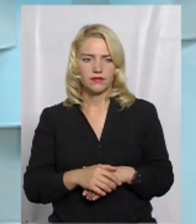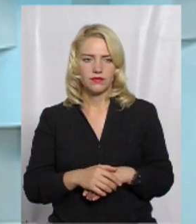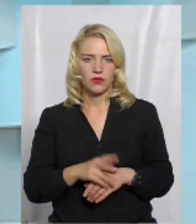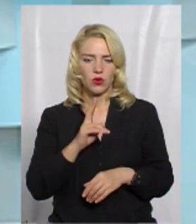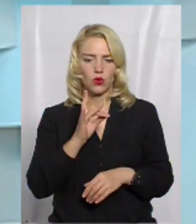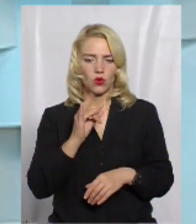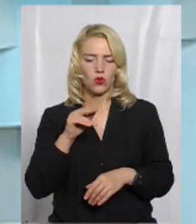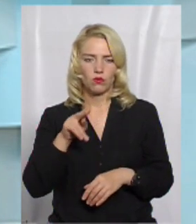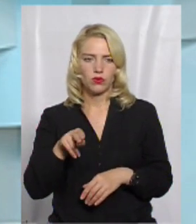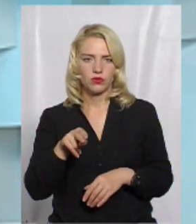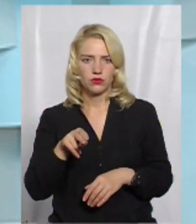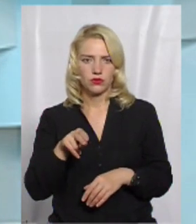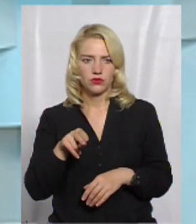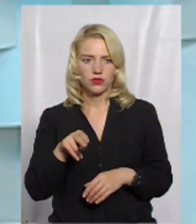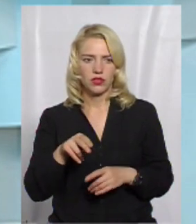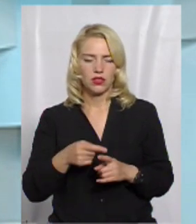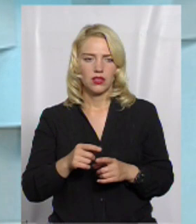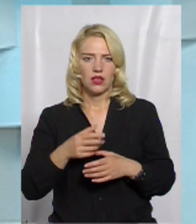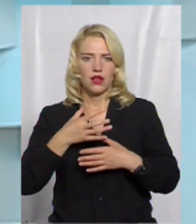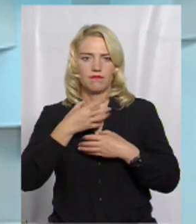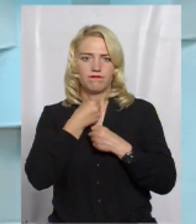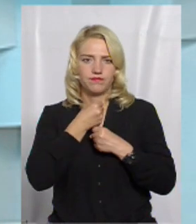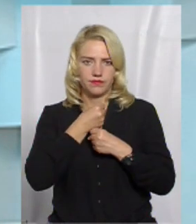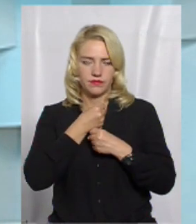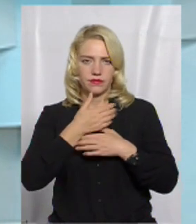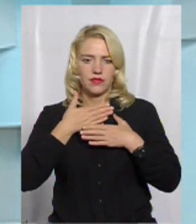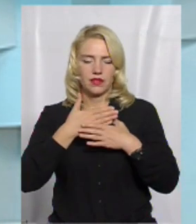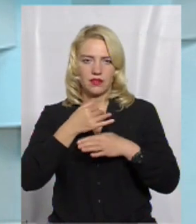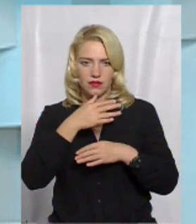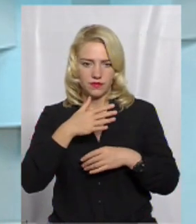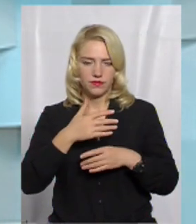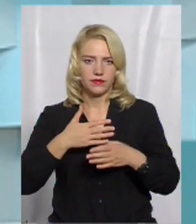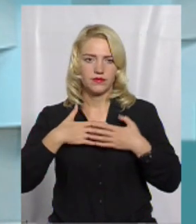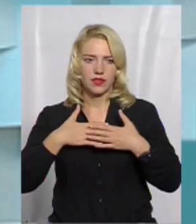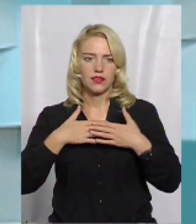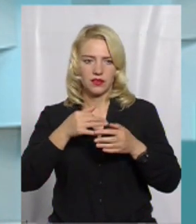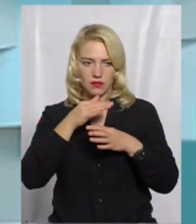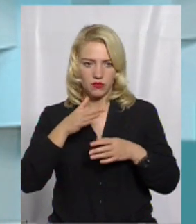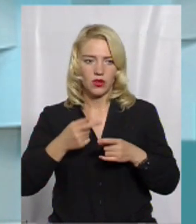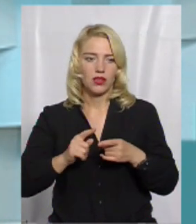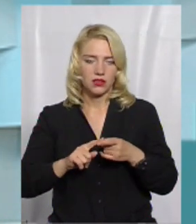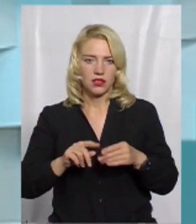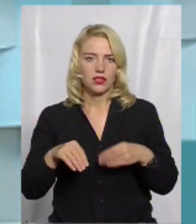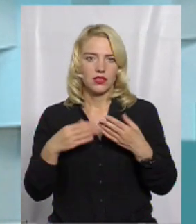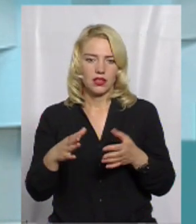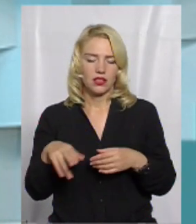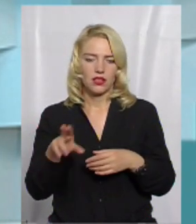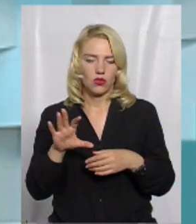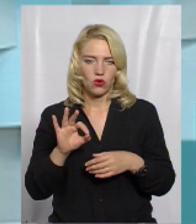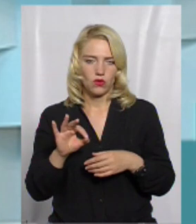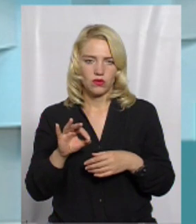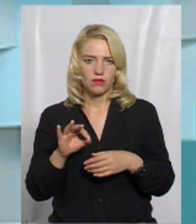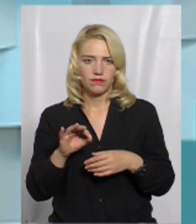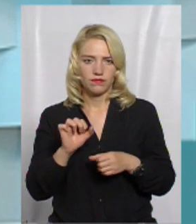круп із асфіксією, іде непрохідність дихальних шляхів, і це веде до асфіксії